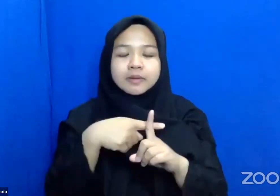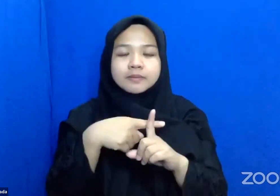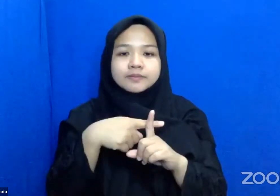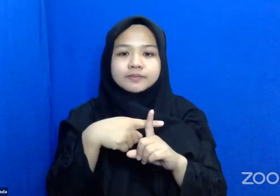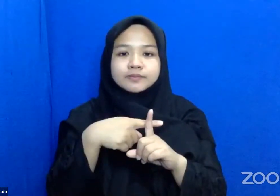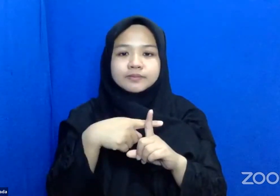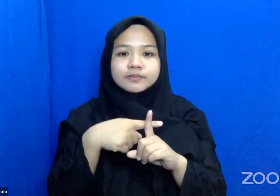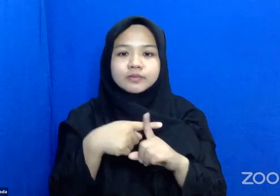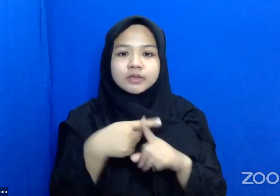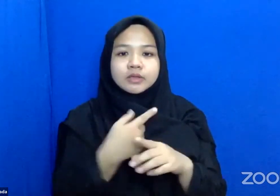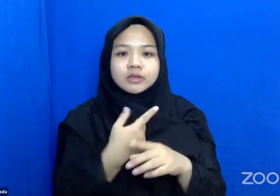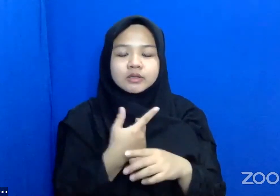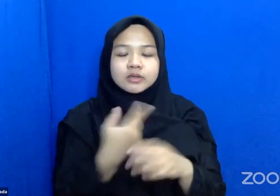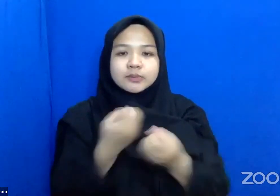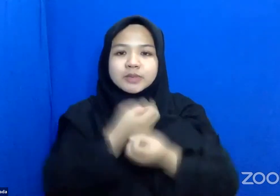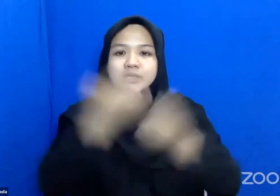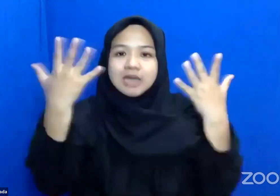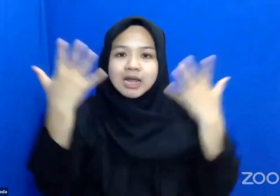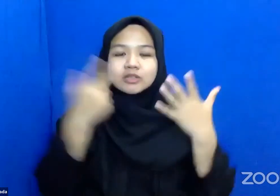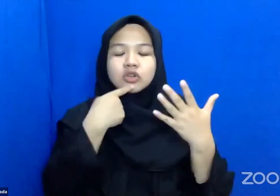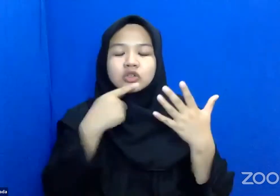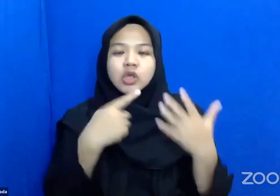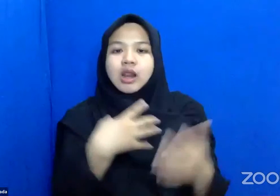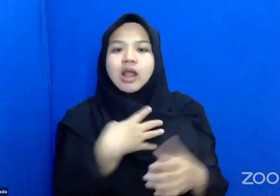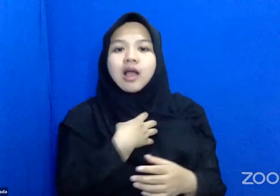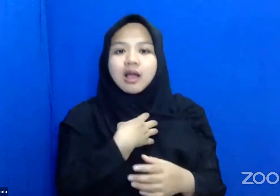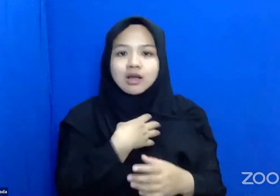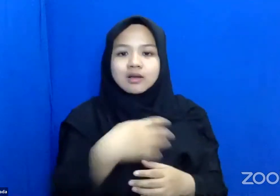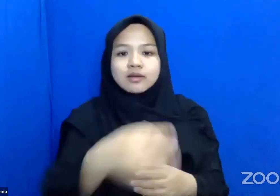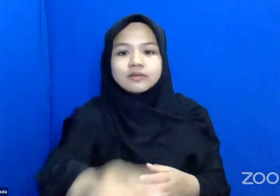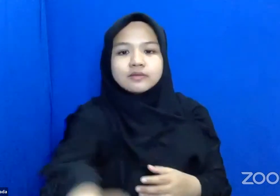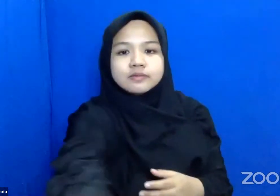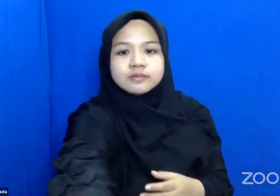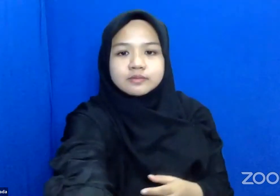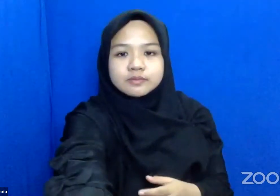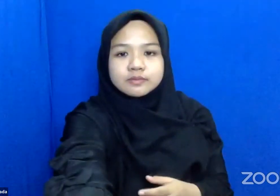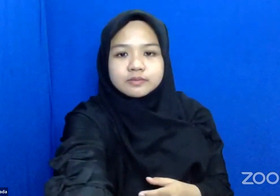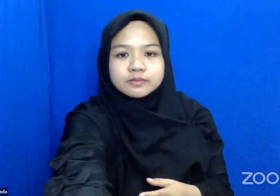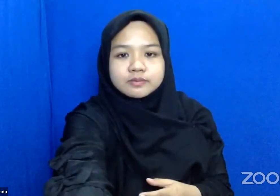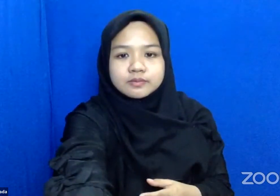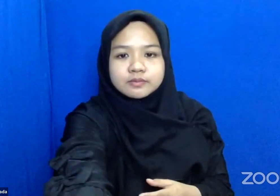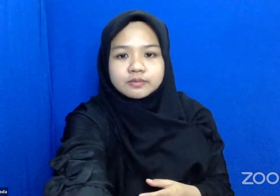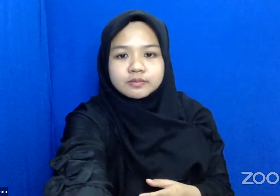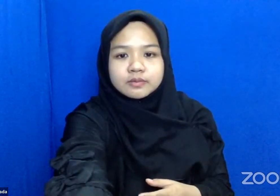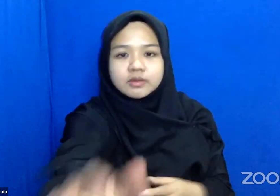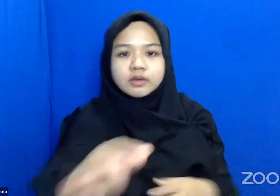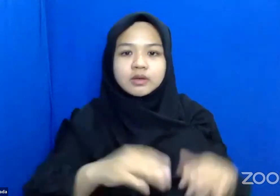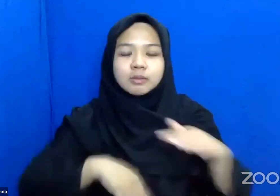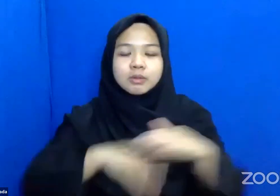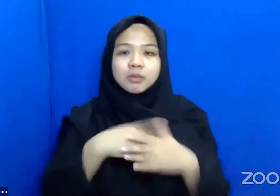Namanya Penjelasan Berkaitan Dengan Hak-hak Dari Atau Pemenuhan Hak-hak